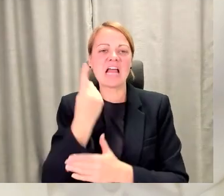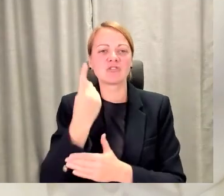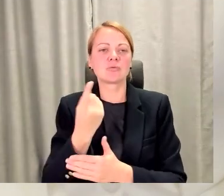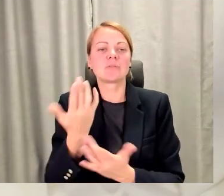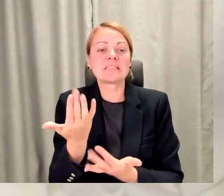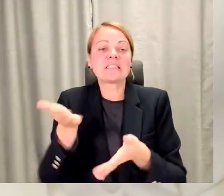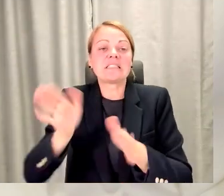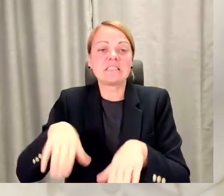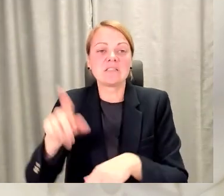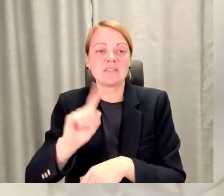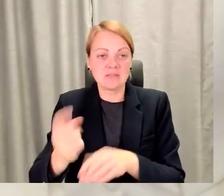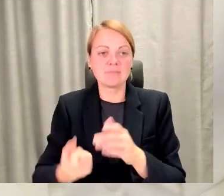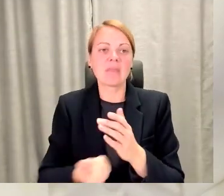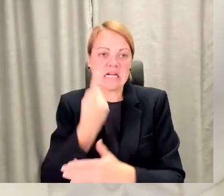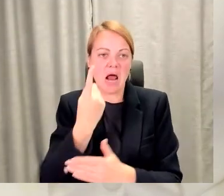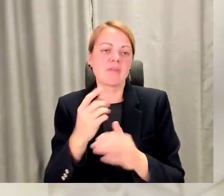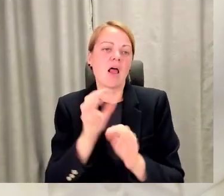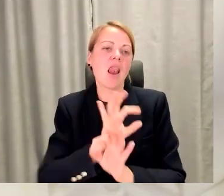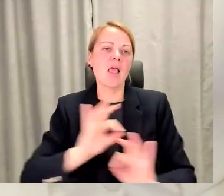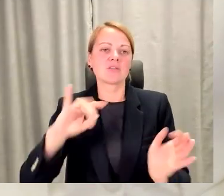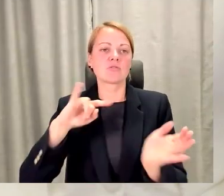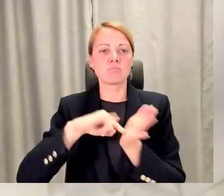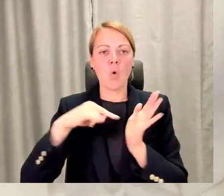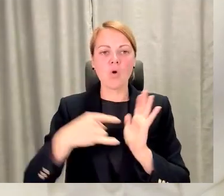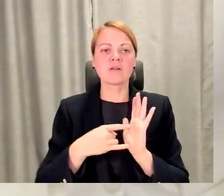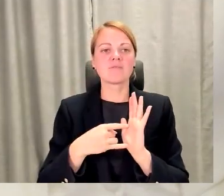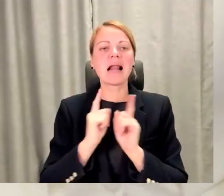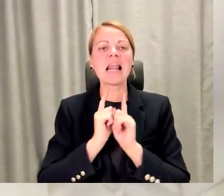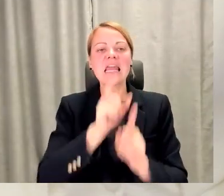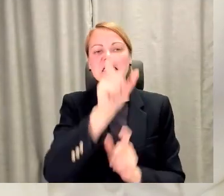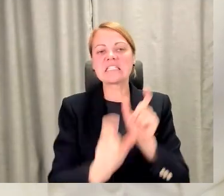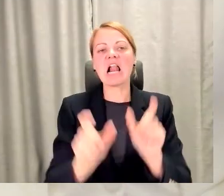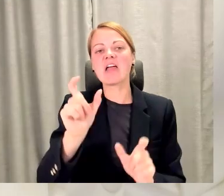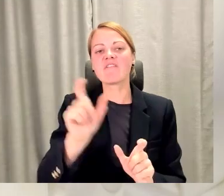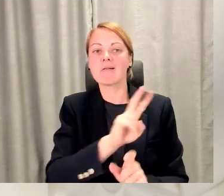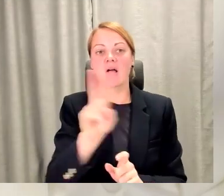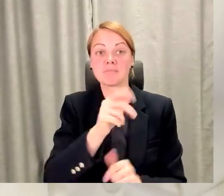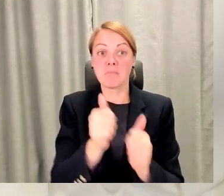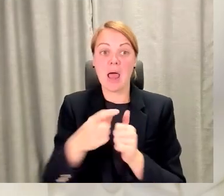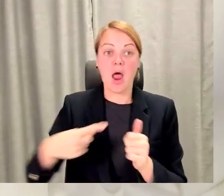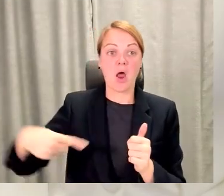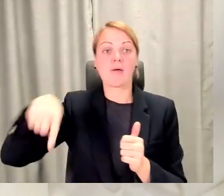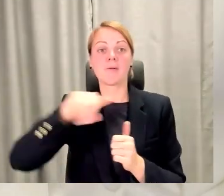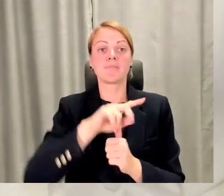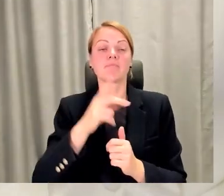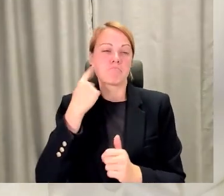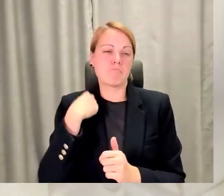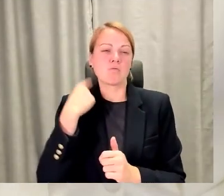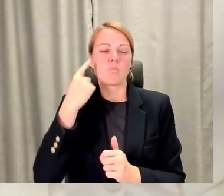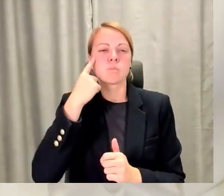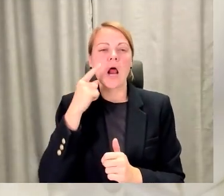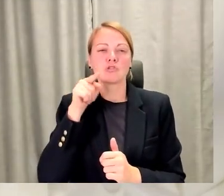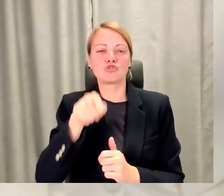rada lieliskus projektus līdz cilvēkiem, kas viņiem ir blakām. Un manuprāt, tieši šie te